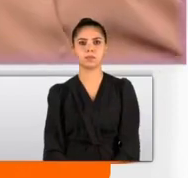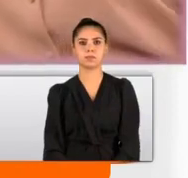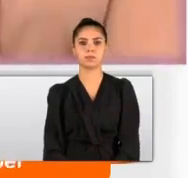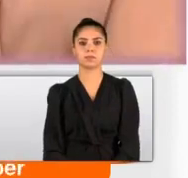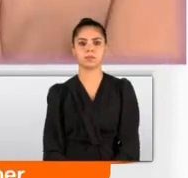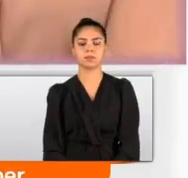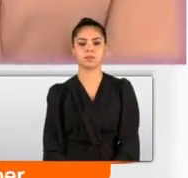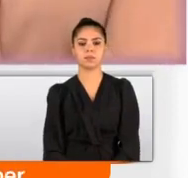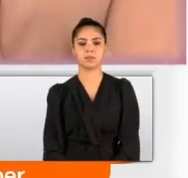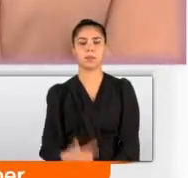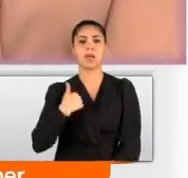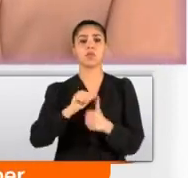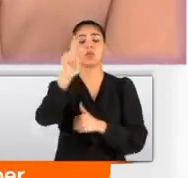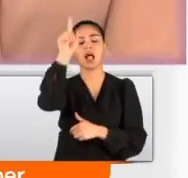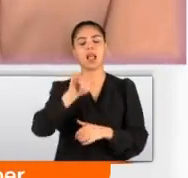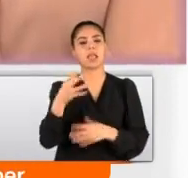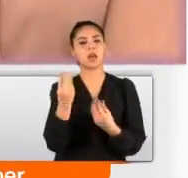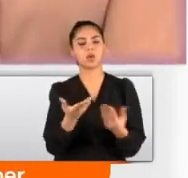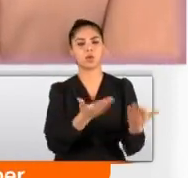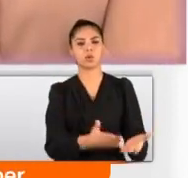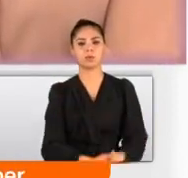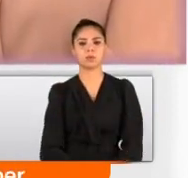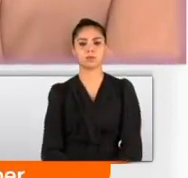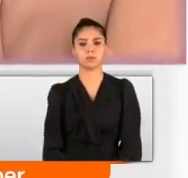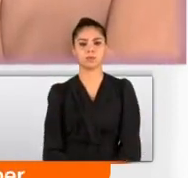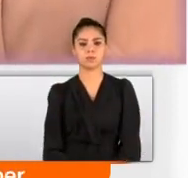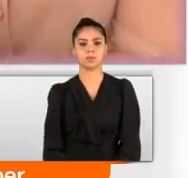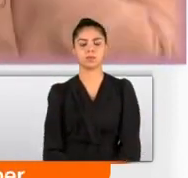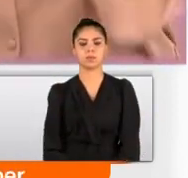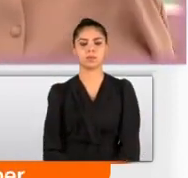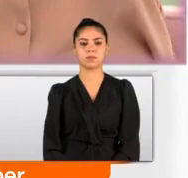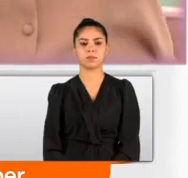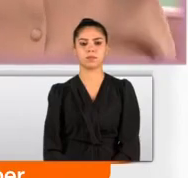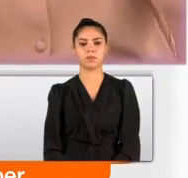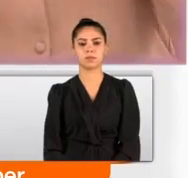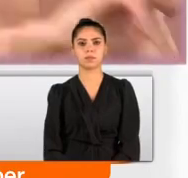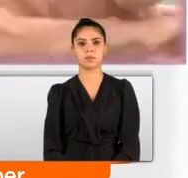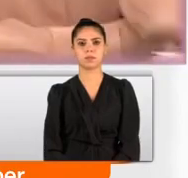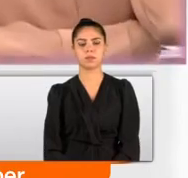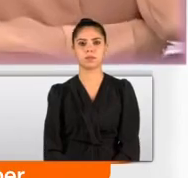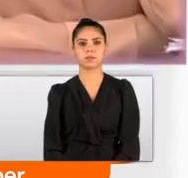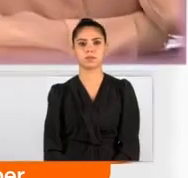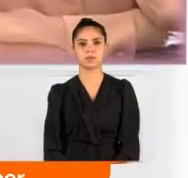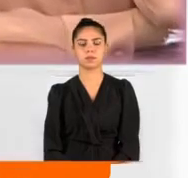nasıl yakayım ya? Benden uzak Allah'a yakın olun. Tamam benim için uzak yani. Faham uzak durun için. Anlaşmana gideriz.